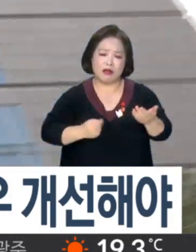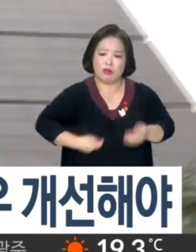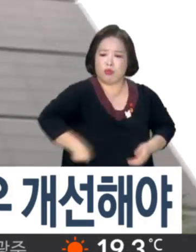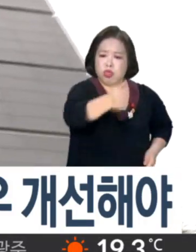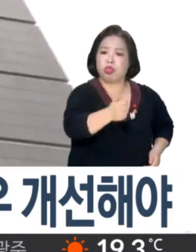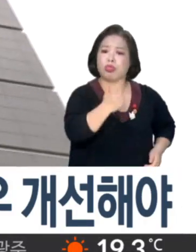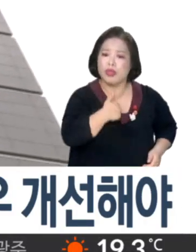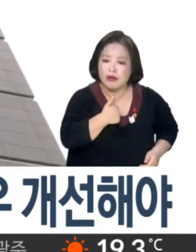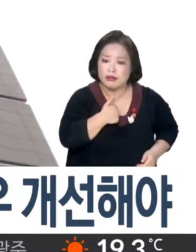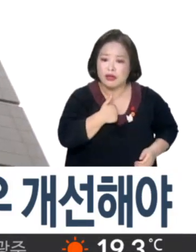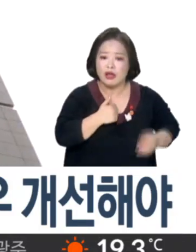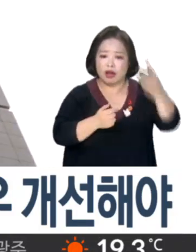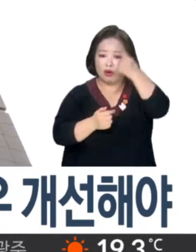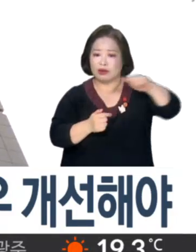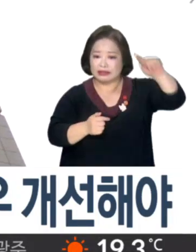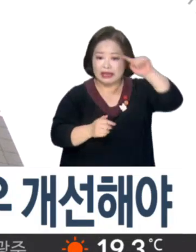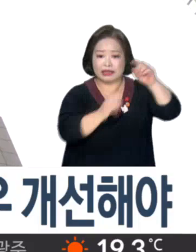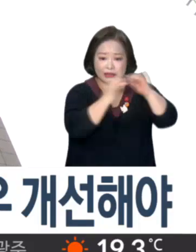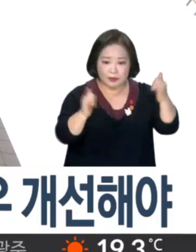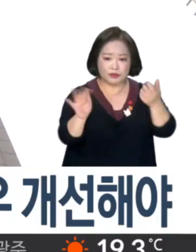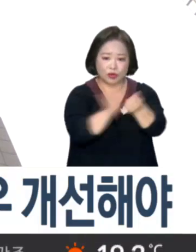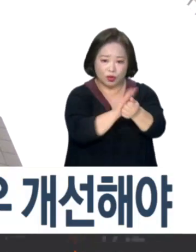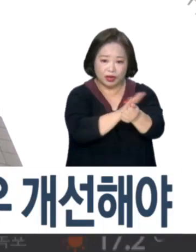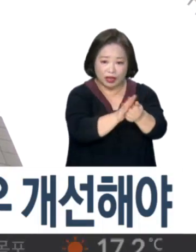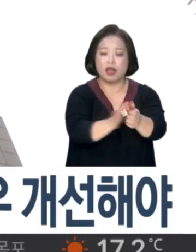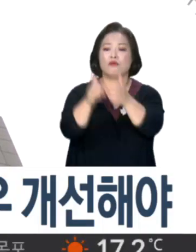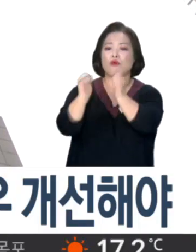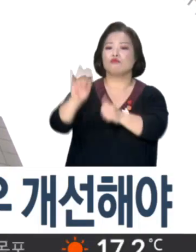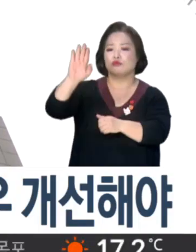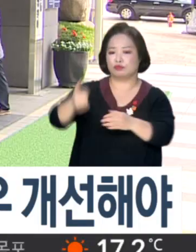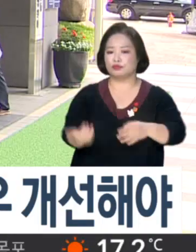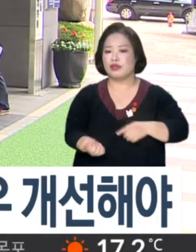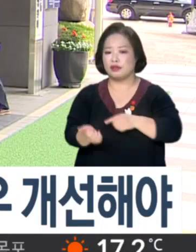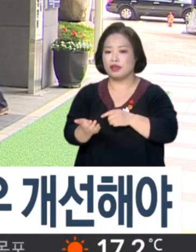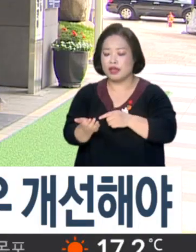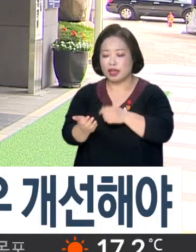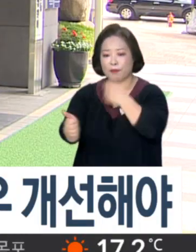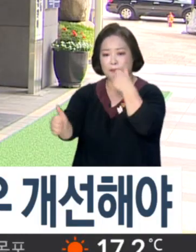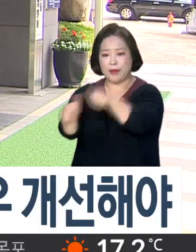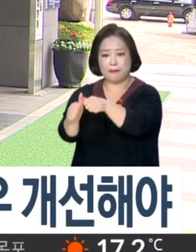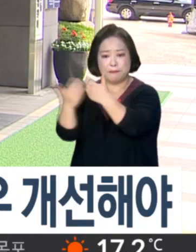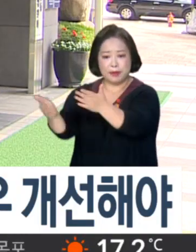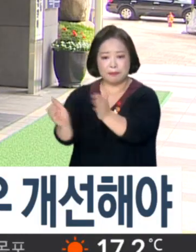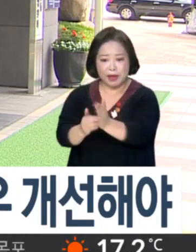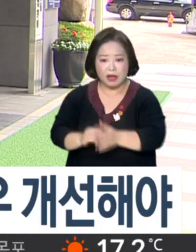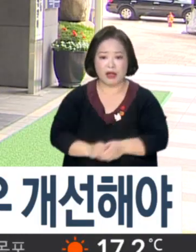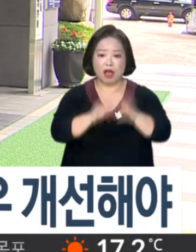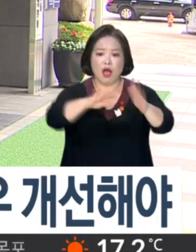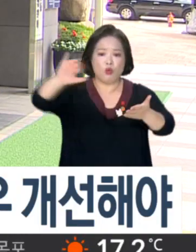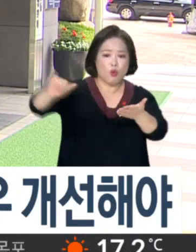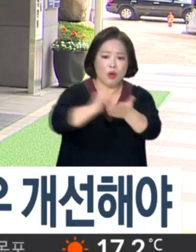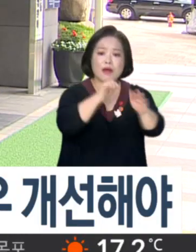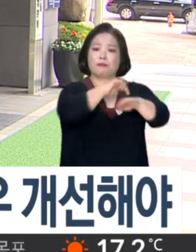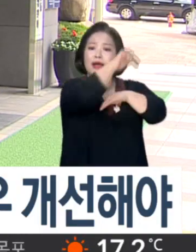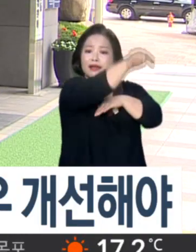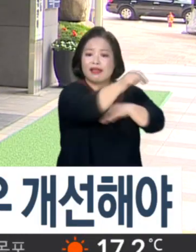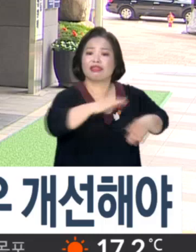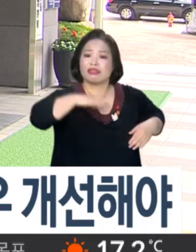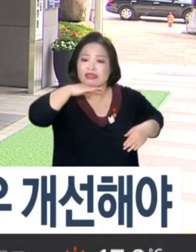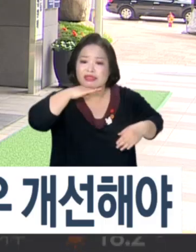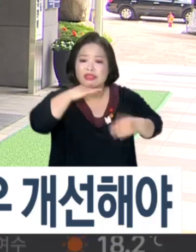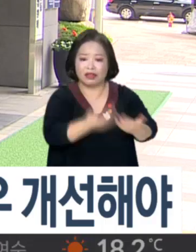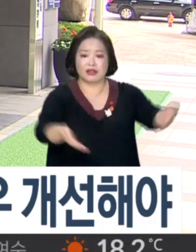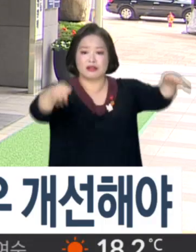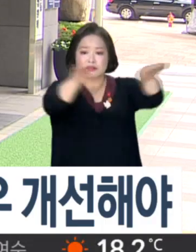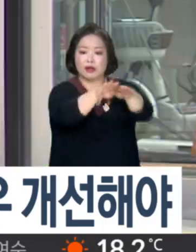중인 러시아인들에 대한 처우 개선 지원을 법무부에 권고했습니다. 인권위는 공항 밖의 별도의 대기시설을